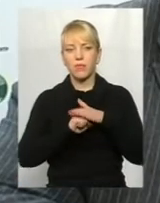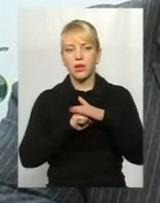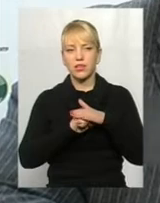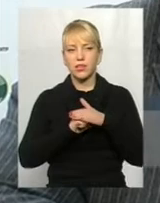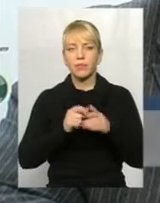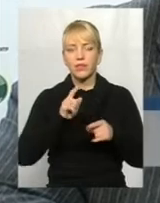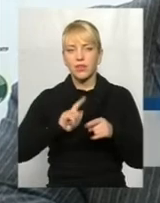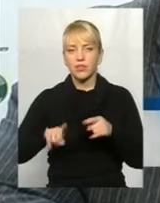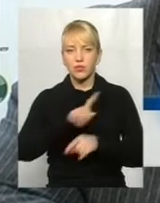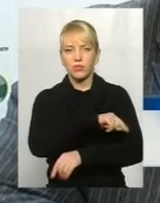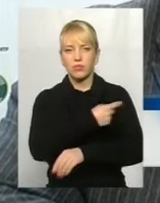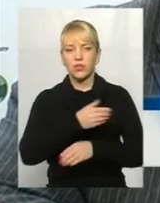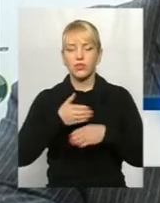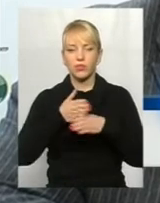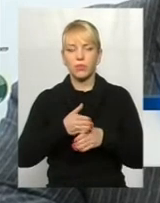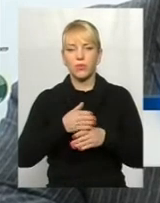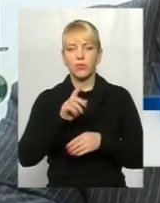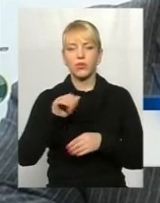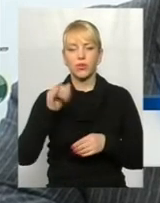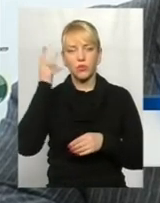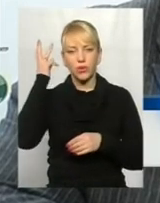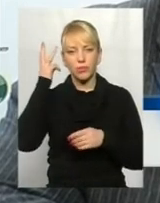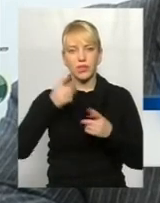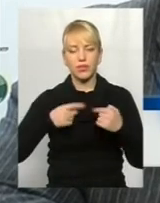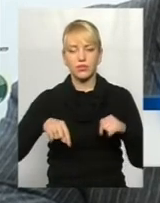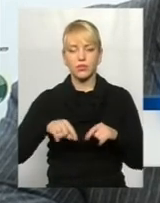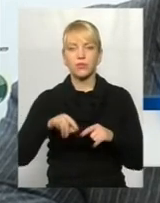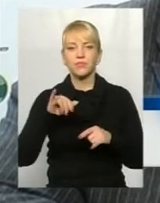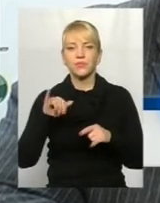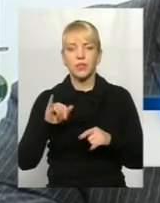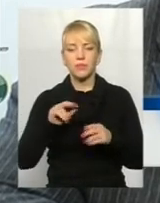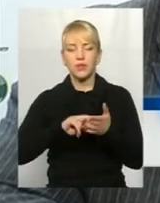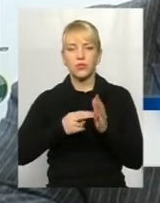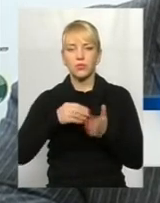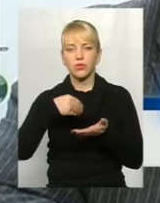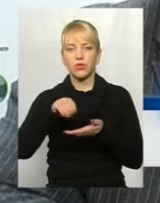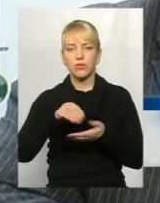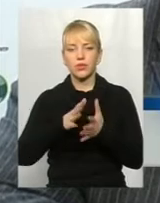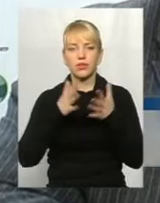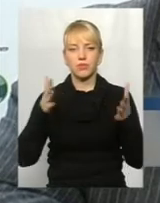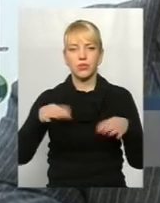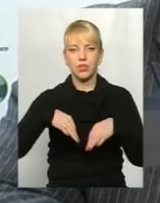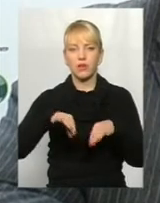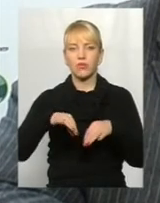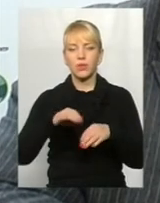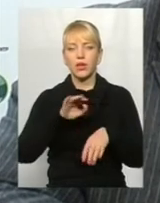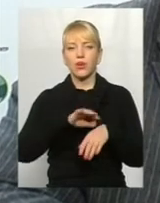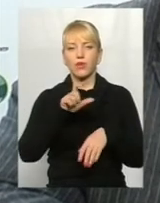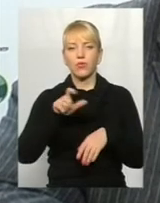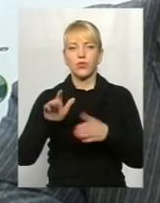медичної допомоги в Хмельницькому та медицинних катастрофах. Плануємо закупити більше автомобілів, тобто хворі